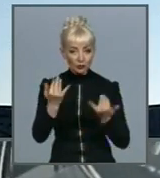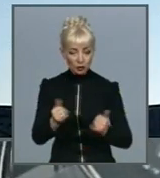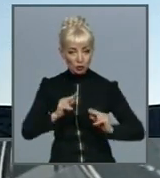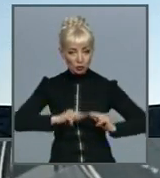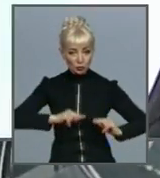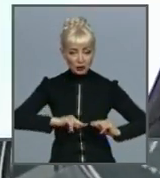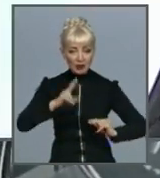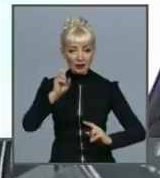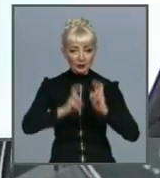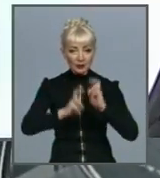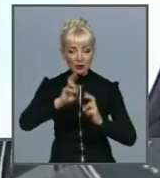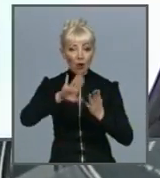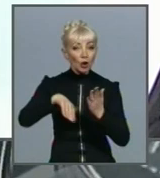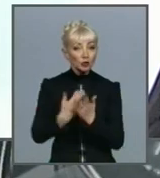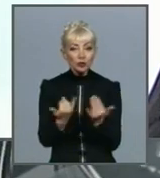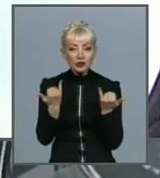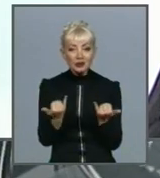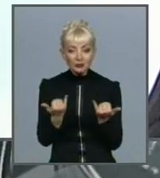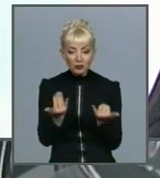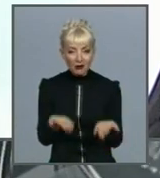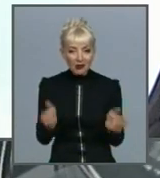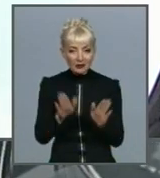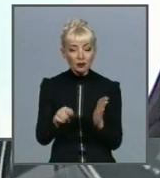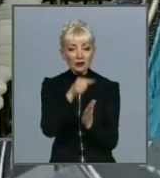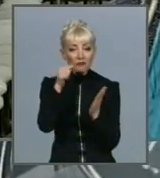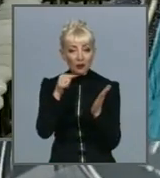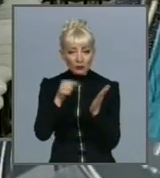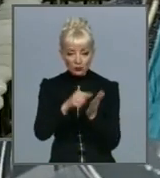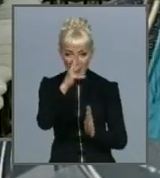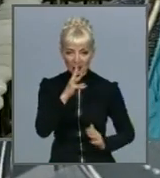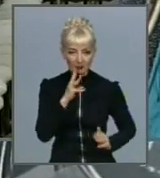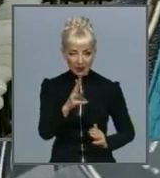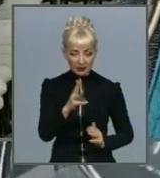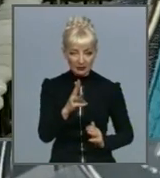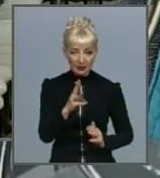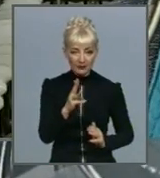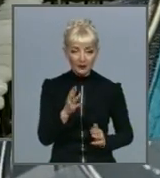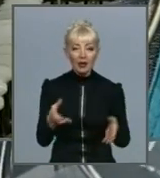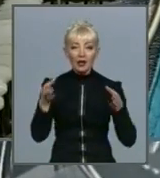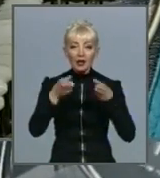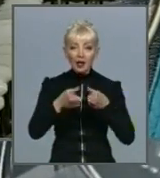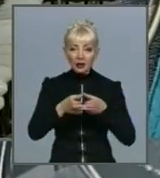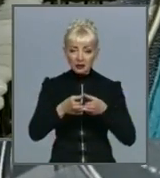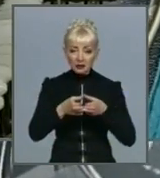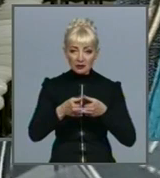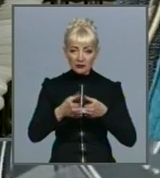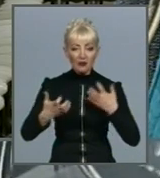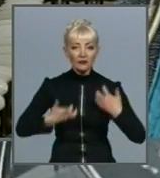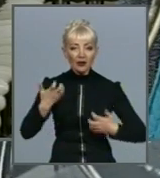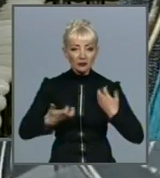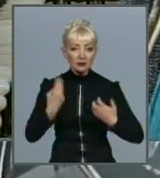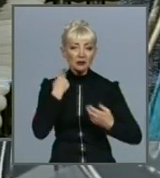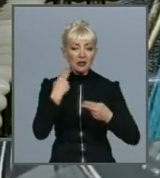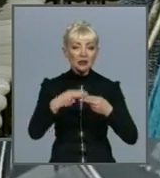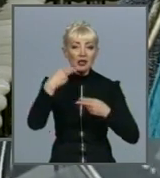досі неврегульованим залишається питання із заробітними платами. Колектив вивнує задовженість, образовані ще предидущими